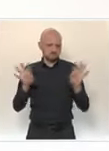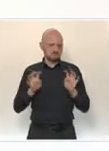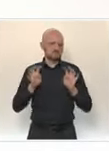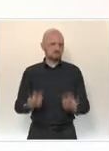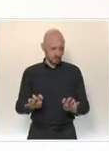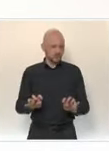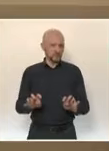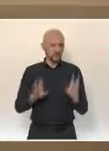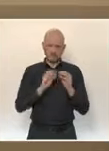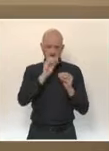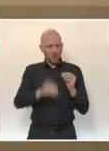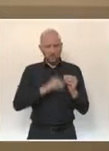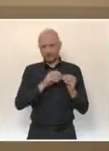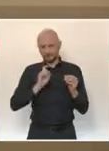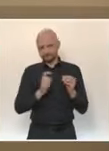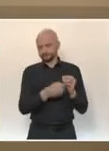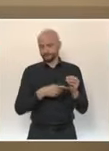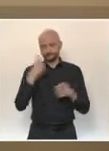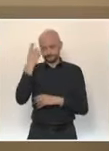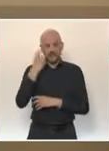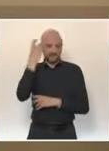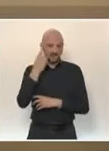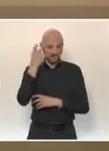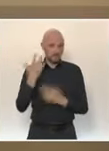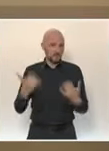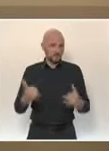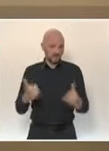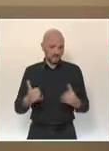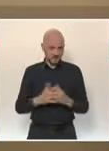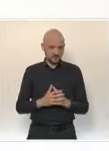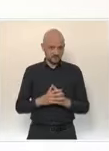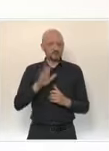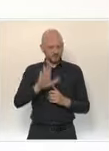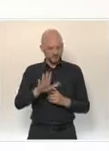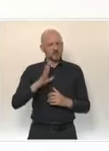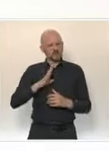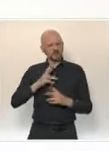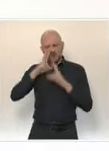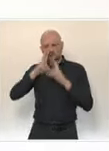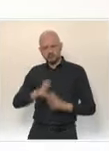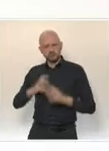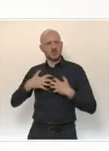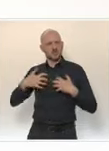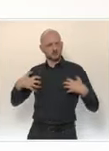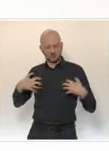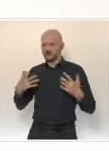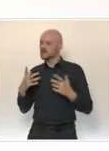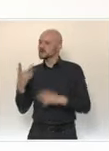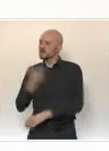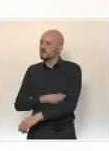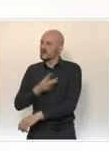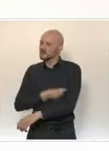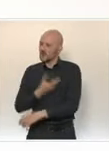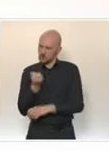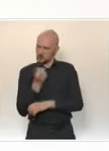mondiale. D'une part, à travers les études scientifiques qui sont conduites partout pour déterminer si les vaccins sont sûrs et efficaces pour